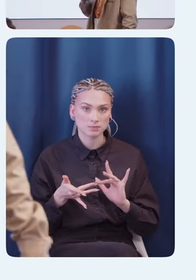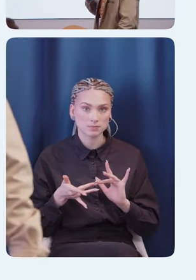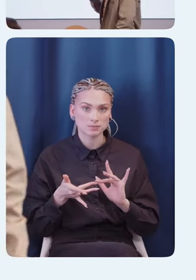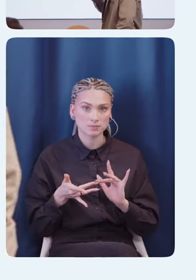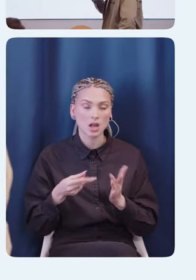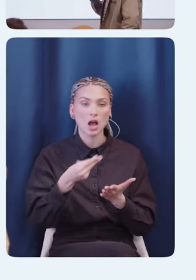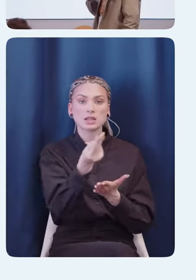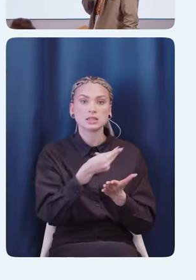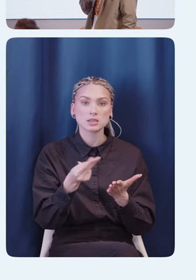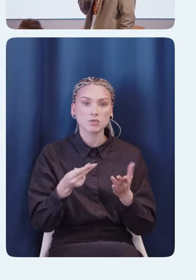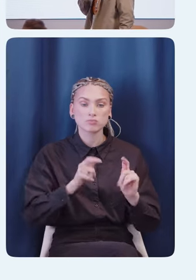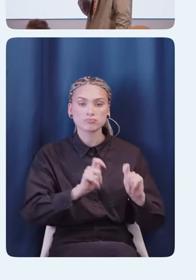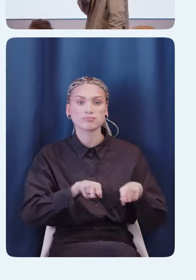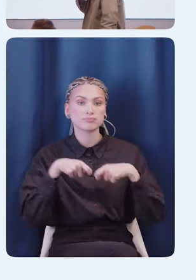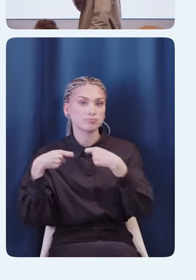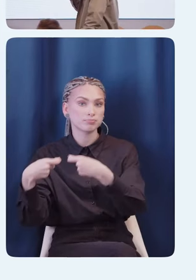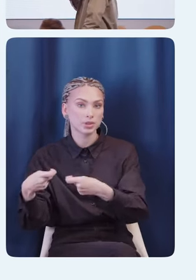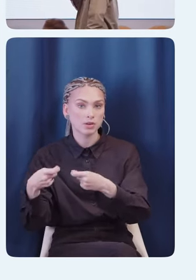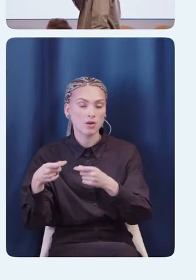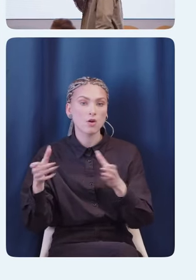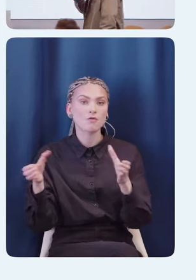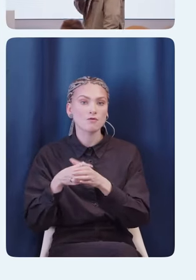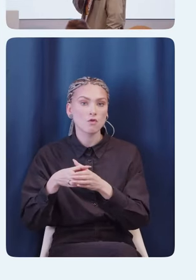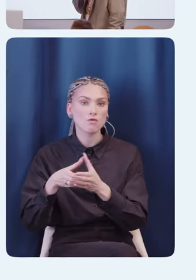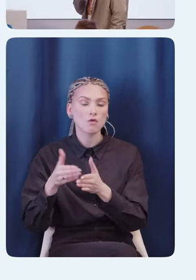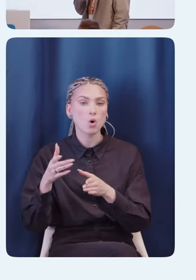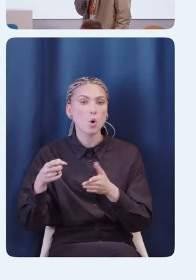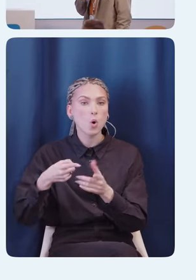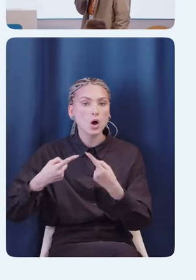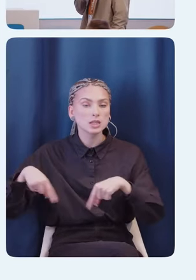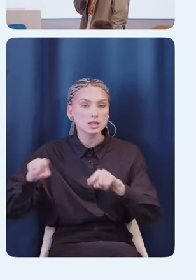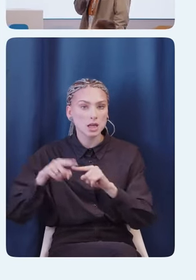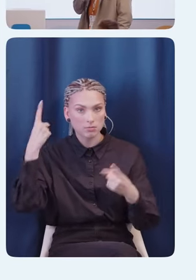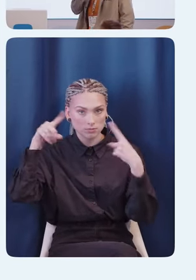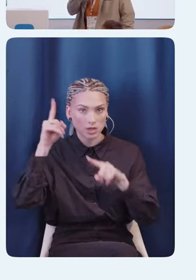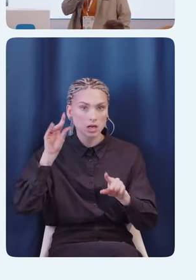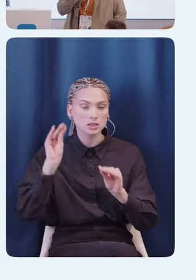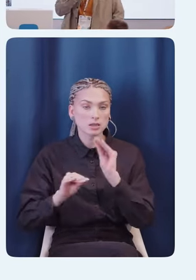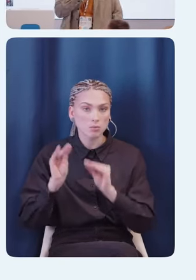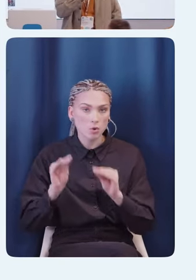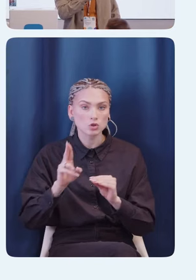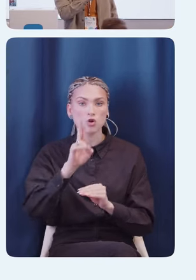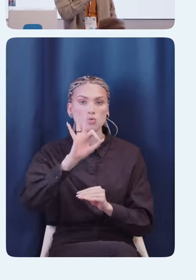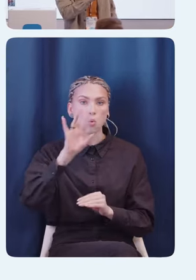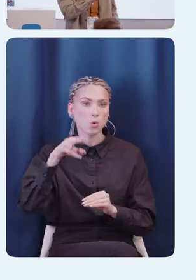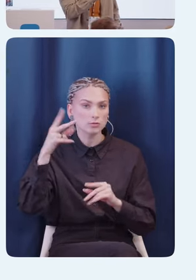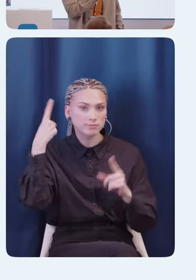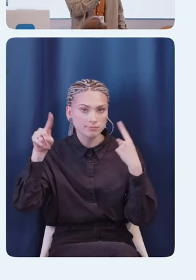Отрисованные прототипы передаются в отдел разработки. В отделе разработки программисты что-то кодят. Какие-то